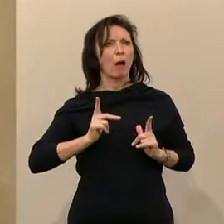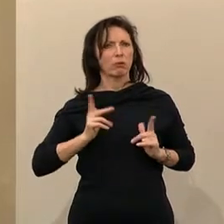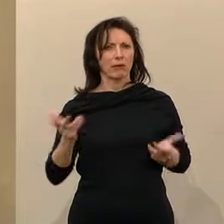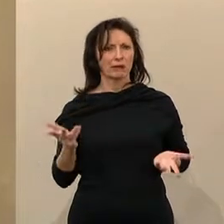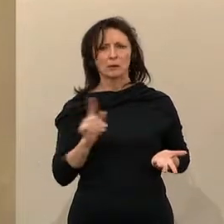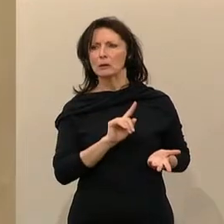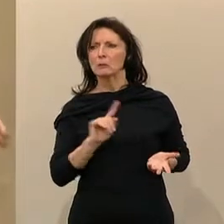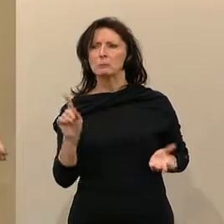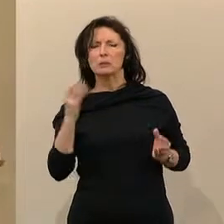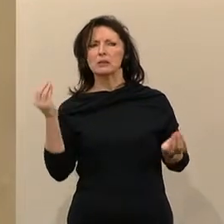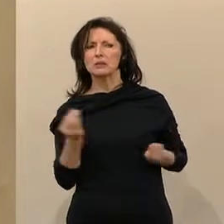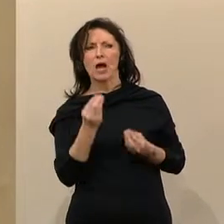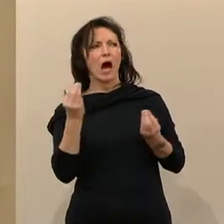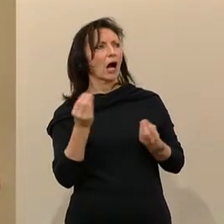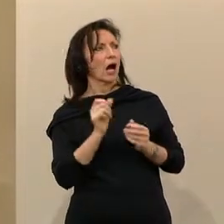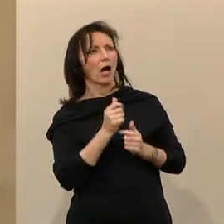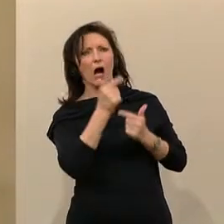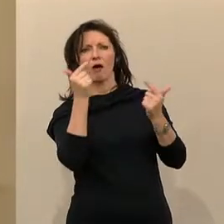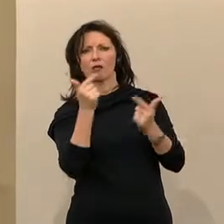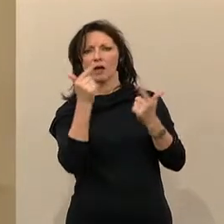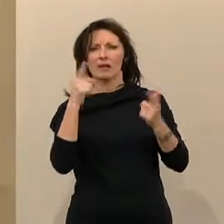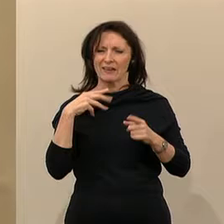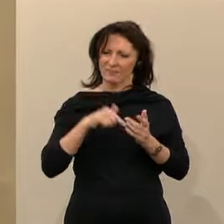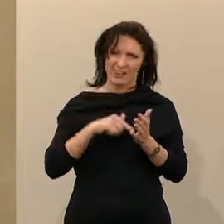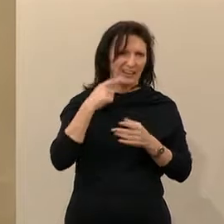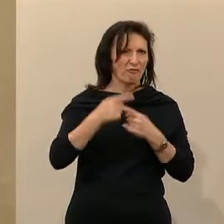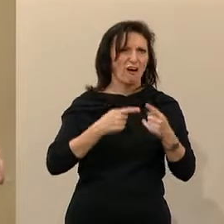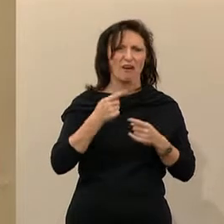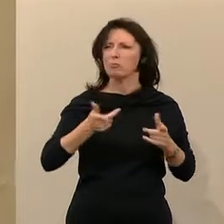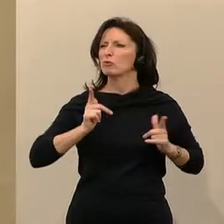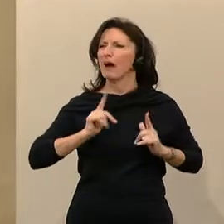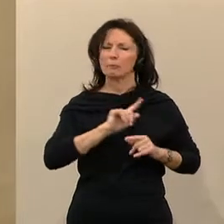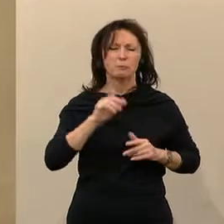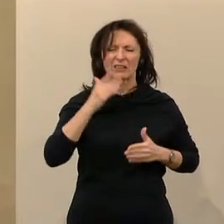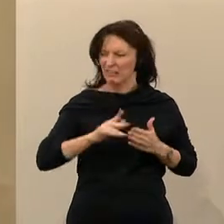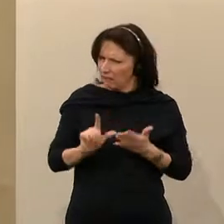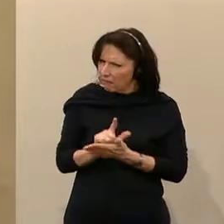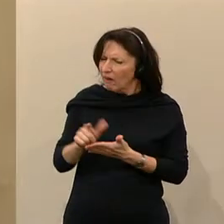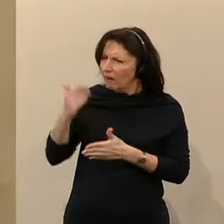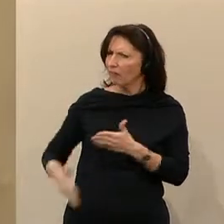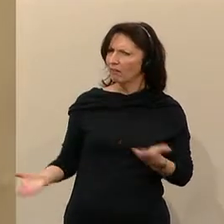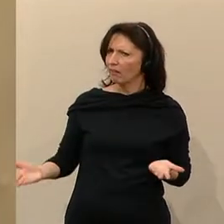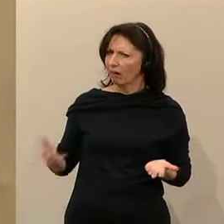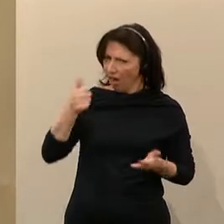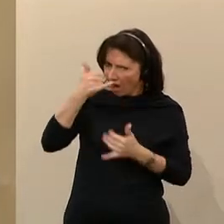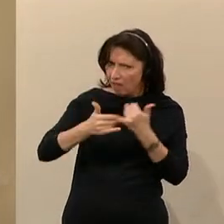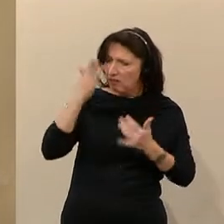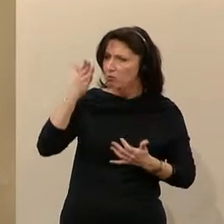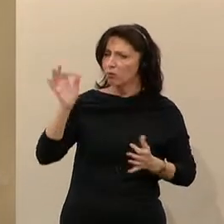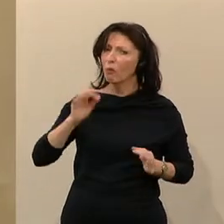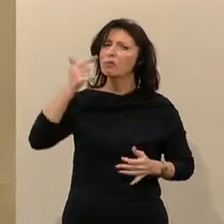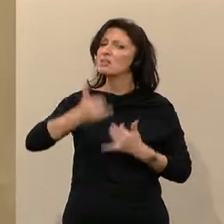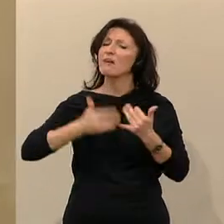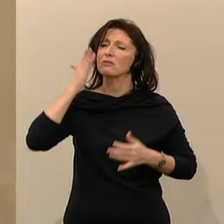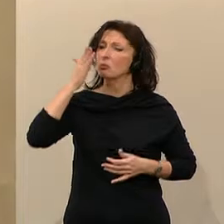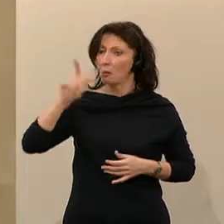geklärte oder noch ungeklärte anhängige Verfahren, bis dass diese beendet sind. Wann sollen diese beendet sein? In einem Jahr, zwei Jahre, drei Jahre? Vielleicht in der nächsten